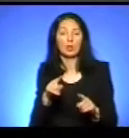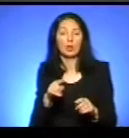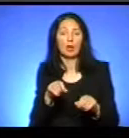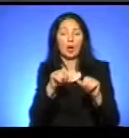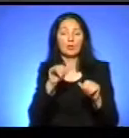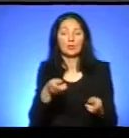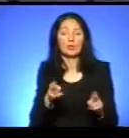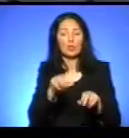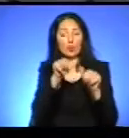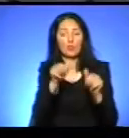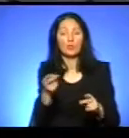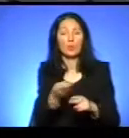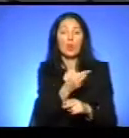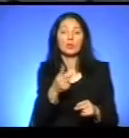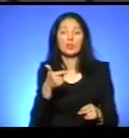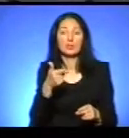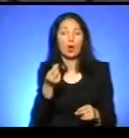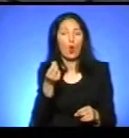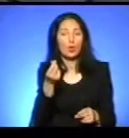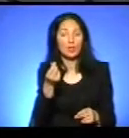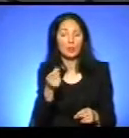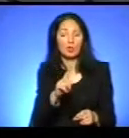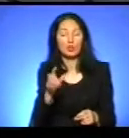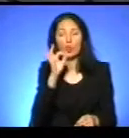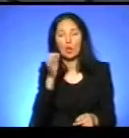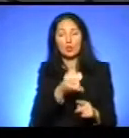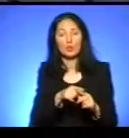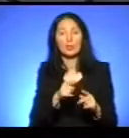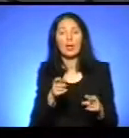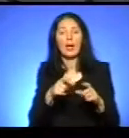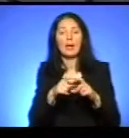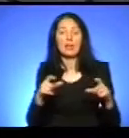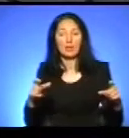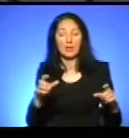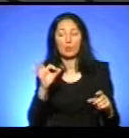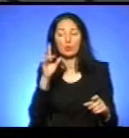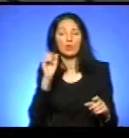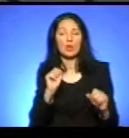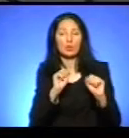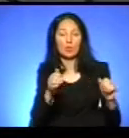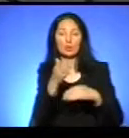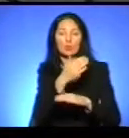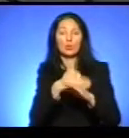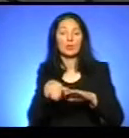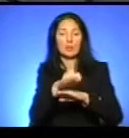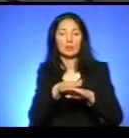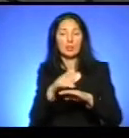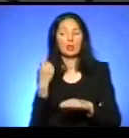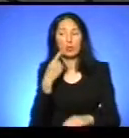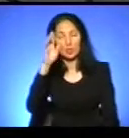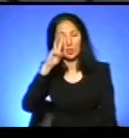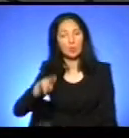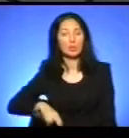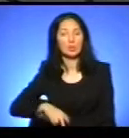вони були до того. Давайте подивимося, що кажуть про це в Департаменті соціального захисту населення обласної державної адміністрації. Пан Вадим